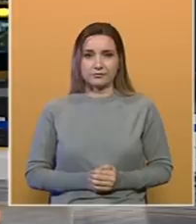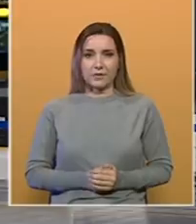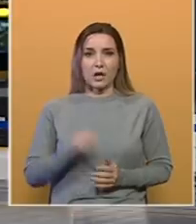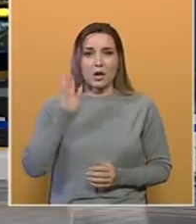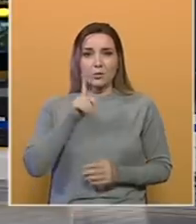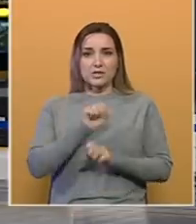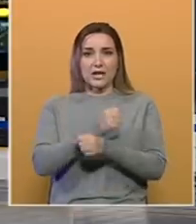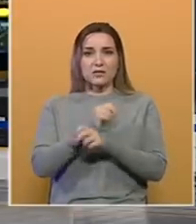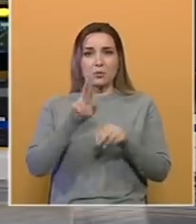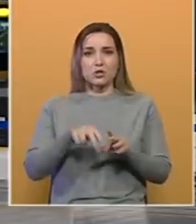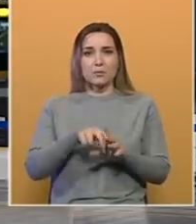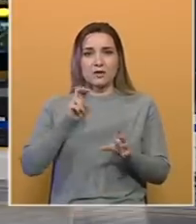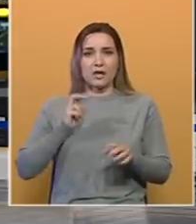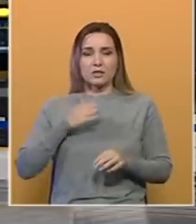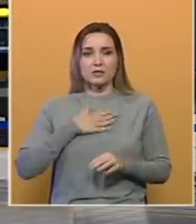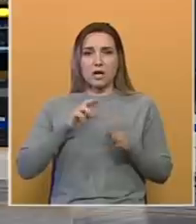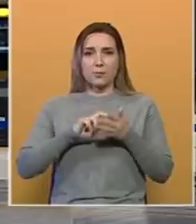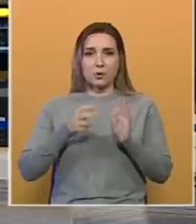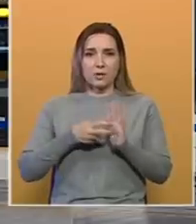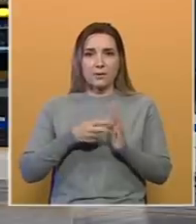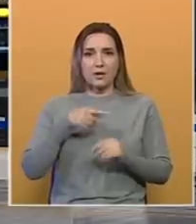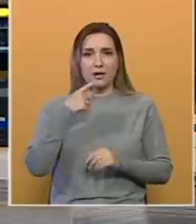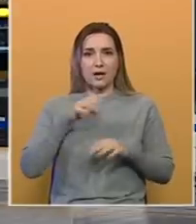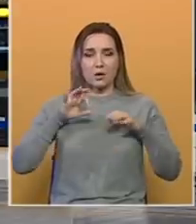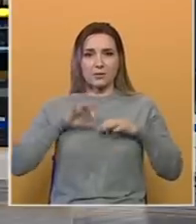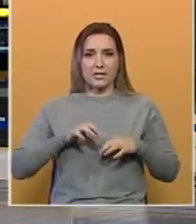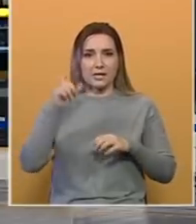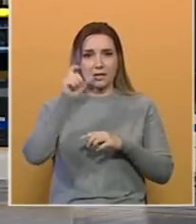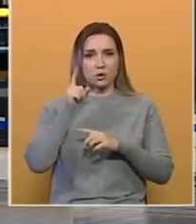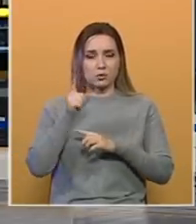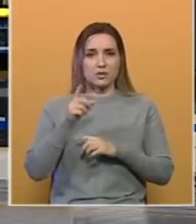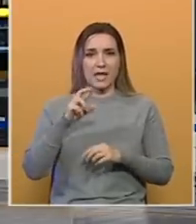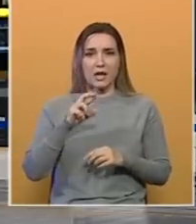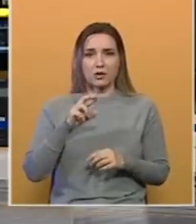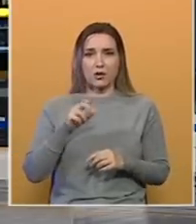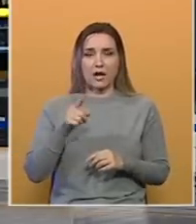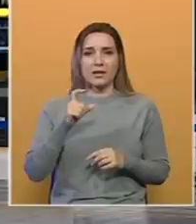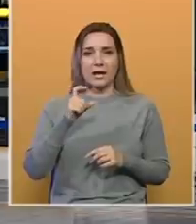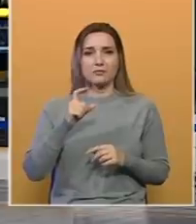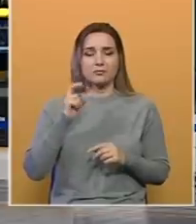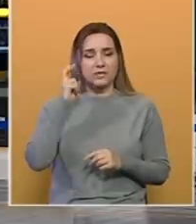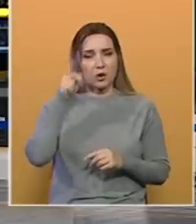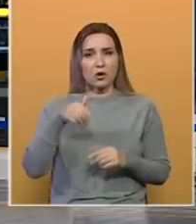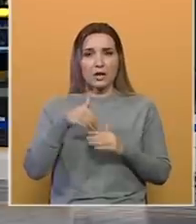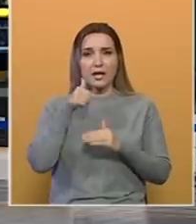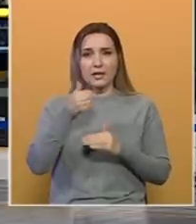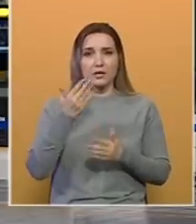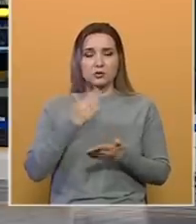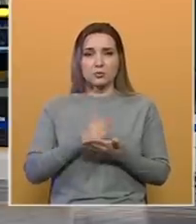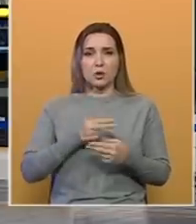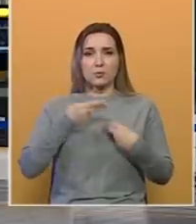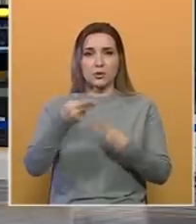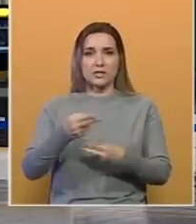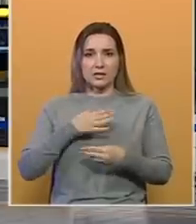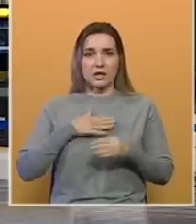Bosna i Hercegovina može prevazići svoje probleme, poručio je predsjednik Turske, Recep Tayyip Erdoğan, na cetenju dan nakon što je bio u zvaničnom